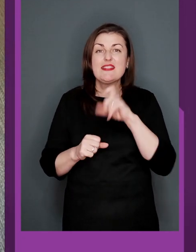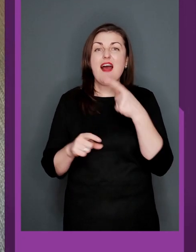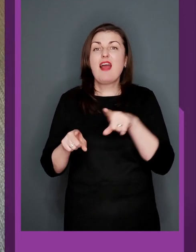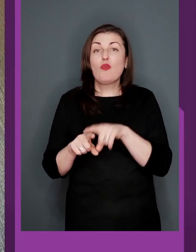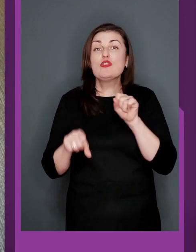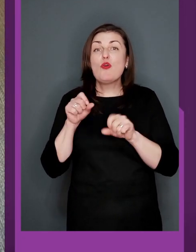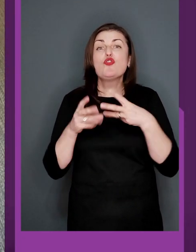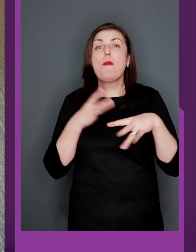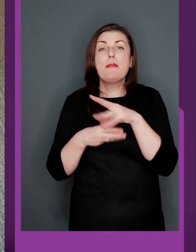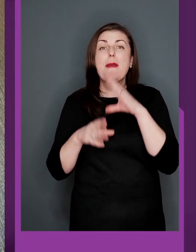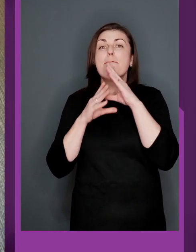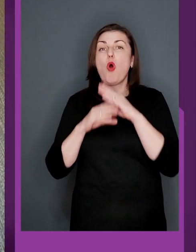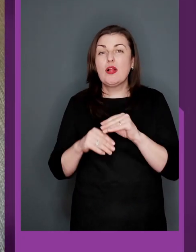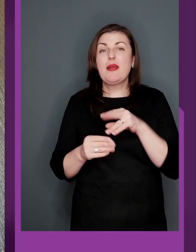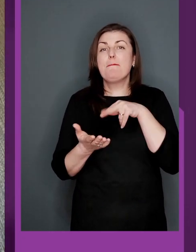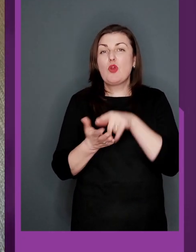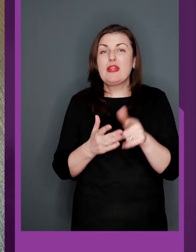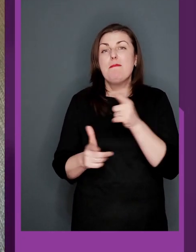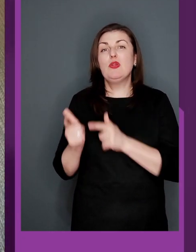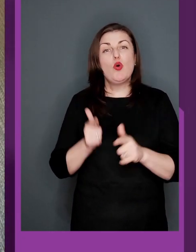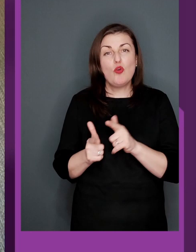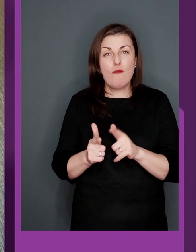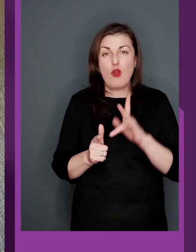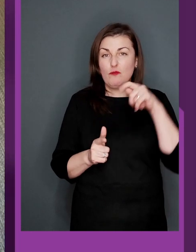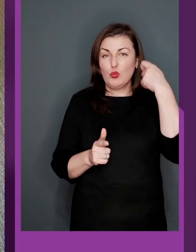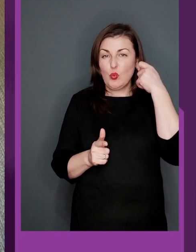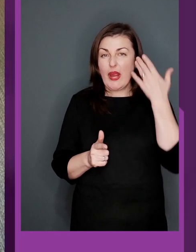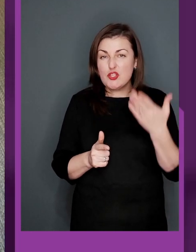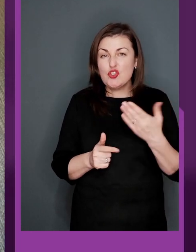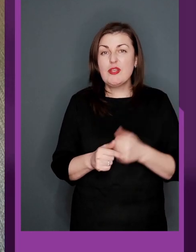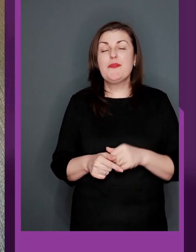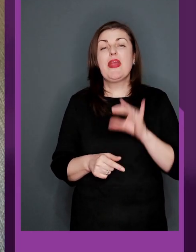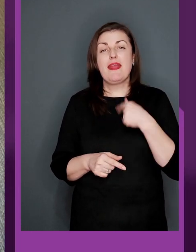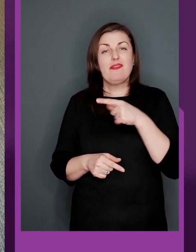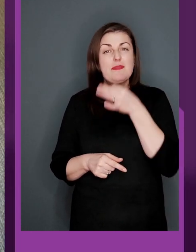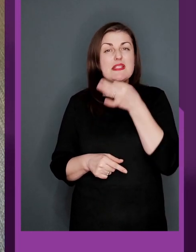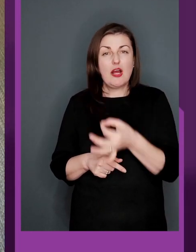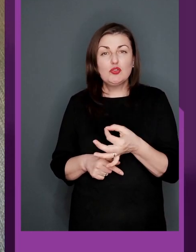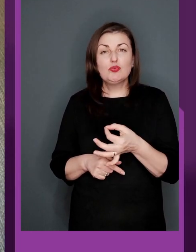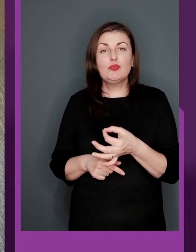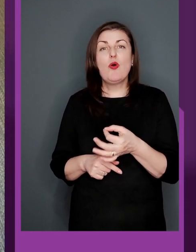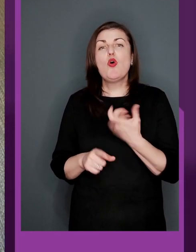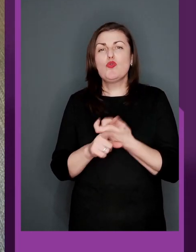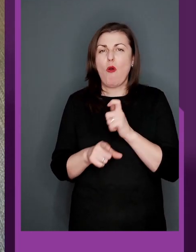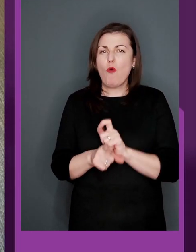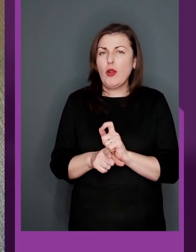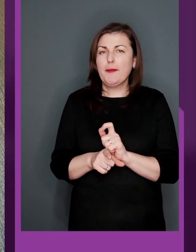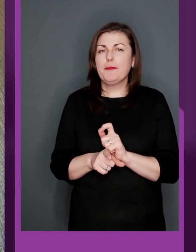керівництву за таку змогу, що ми могли пройти підготовку в Туреччині. І, я вам кажу,